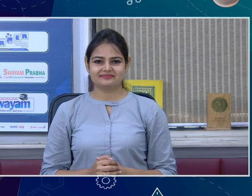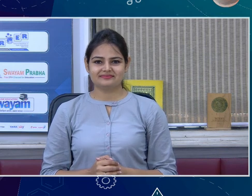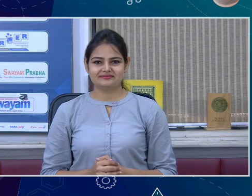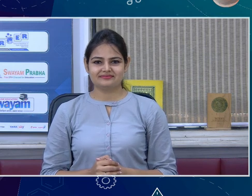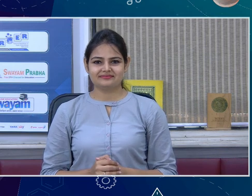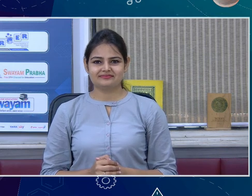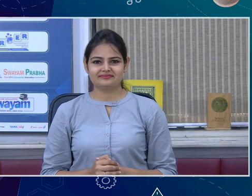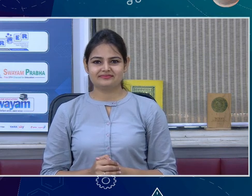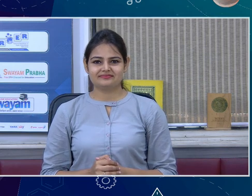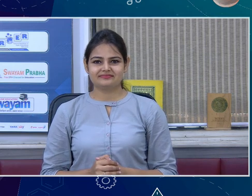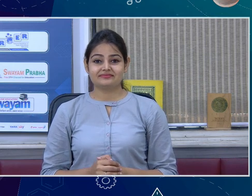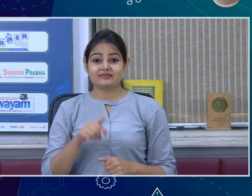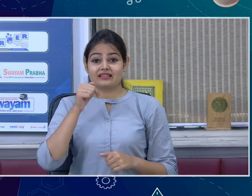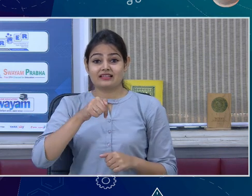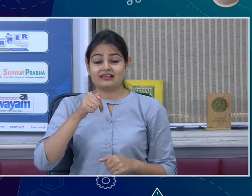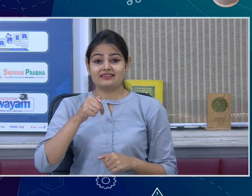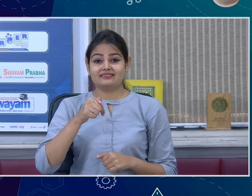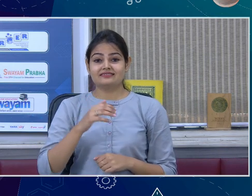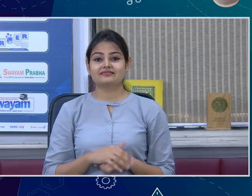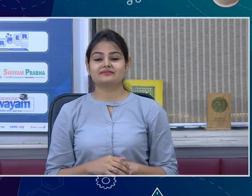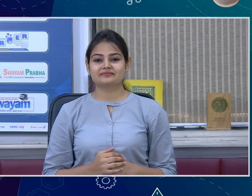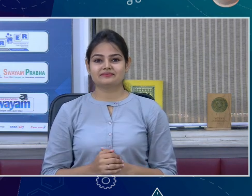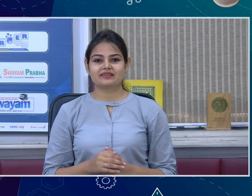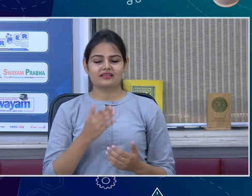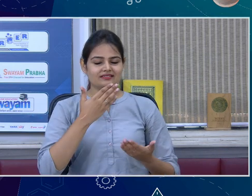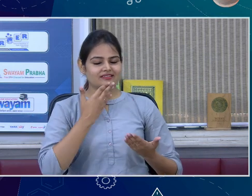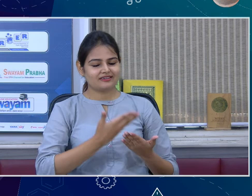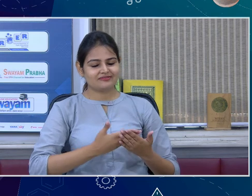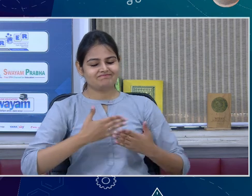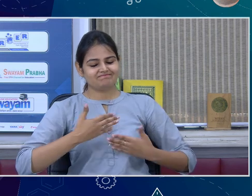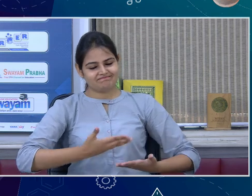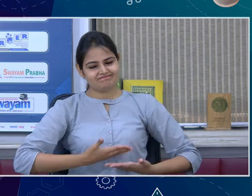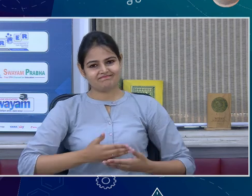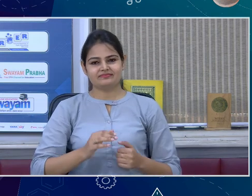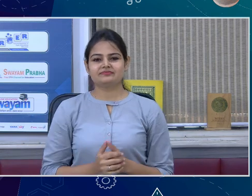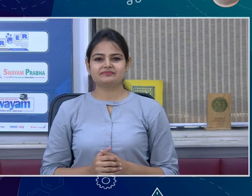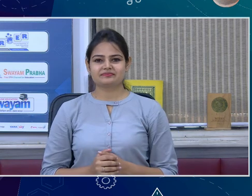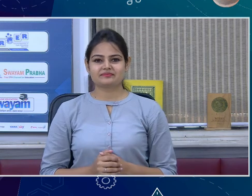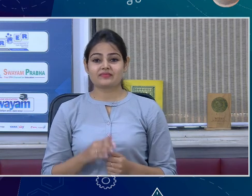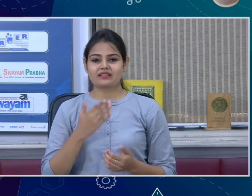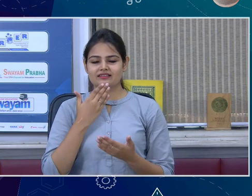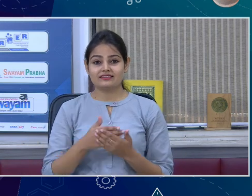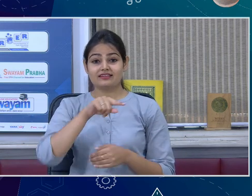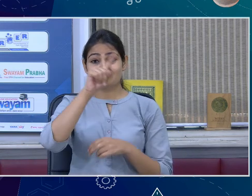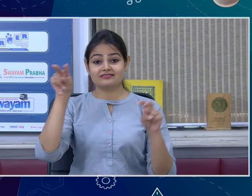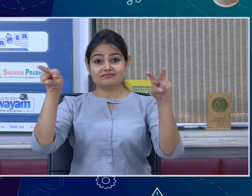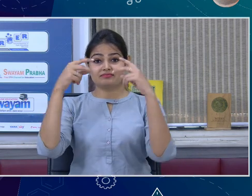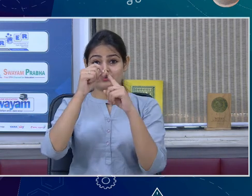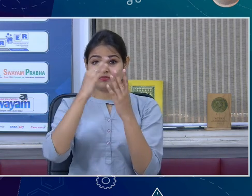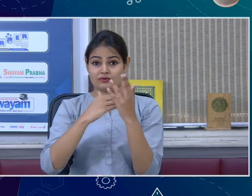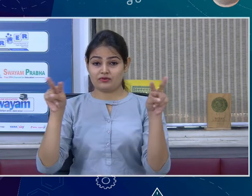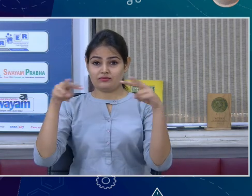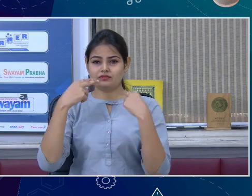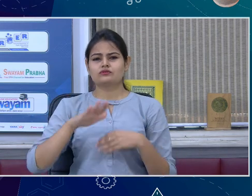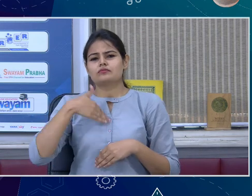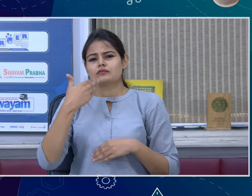तो यह हमने metals और non-metals का जी सेशन आपने पढ़ा देखा इसको आप YouTube पर भी